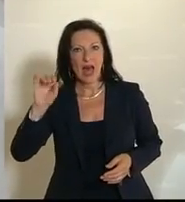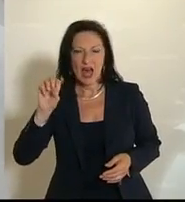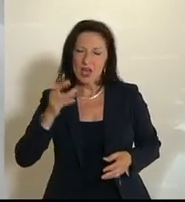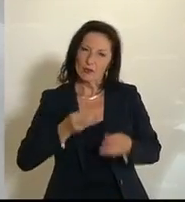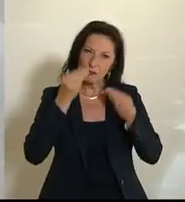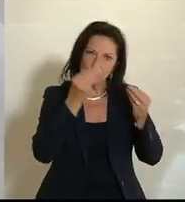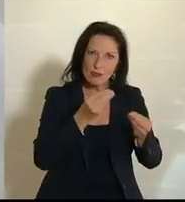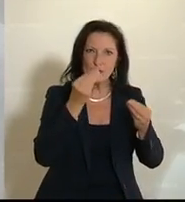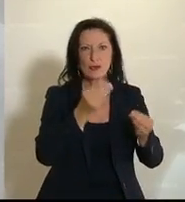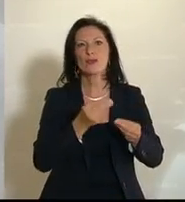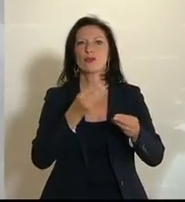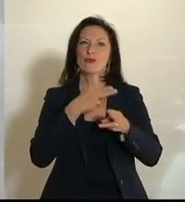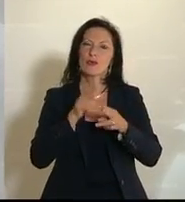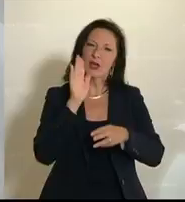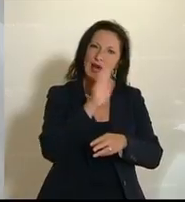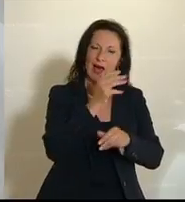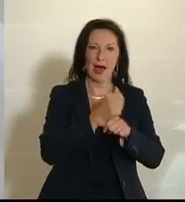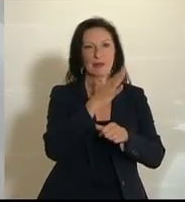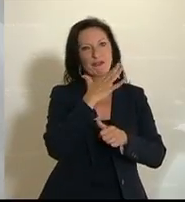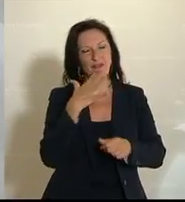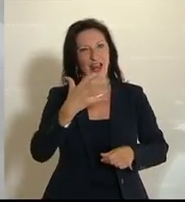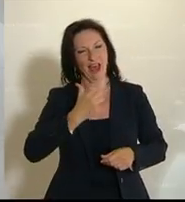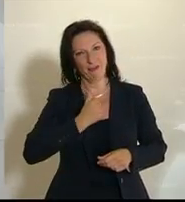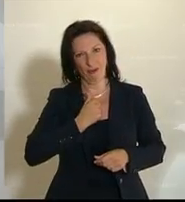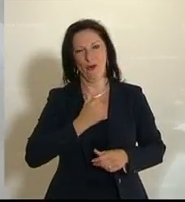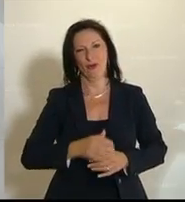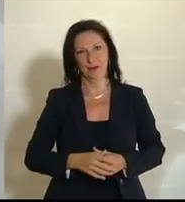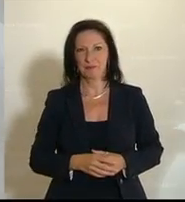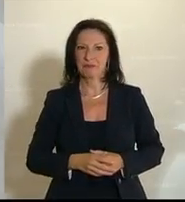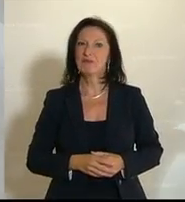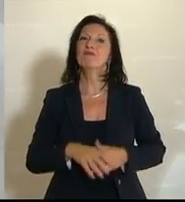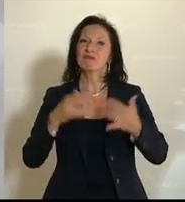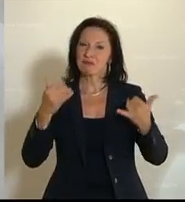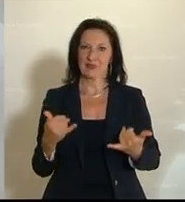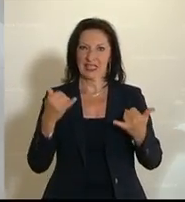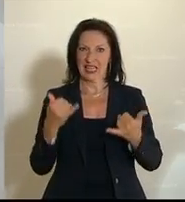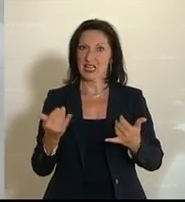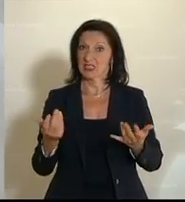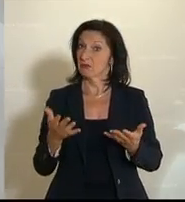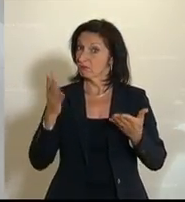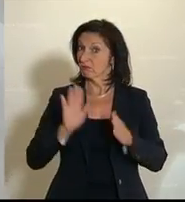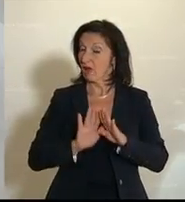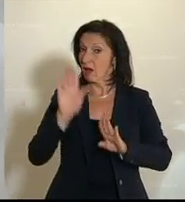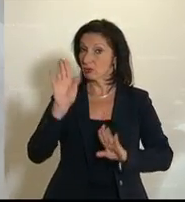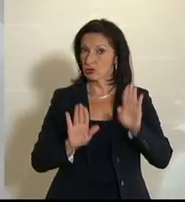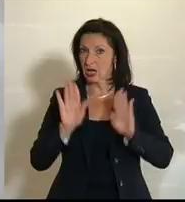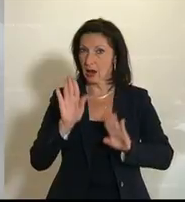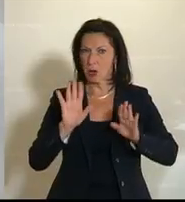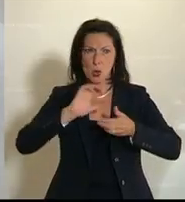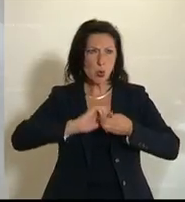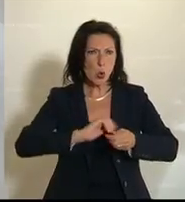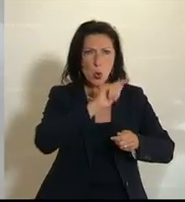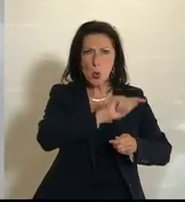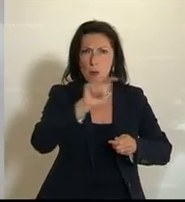-Gesetz. Auch da geht es um Kultur, mitunter um Kultur und Kunst. Aber nicht nur, es geht in